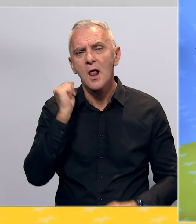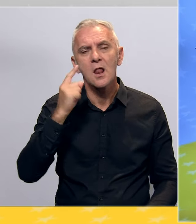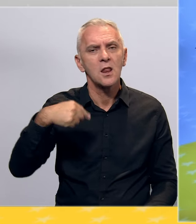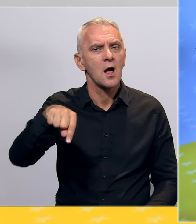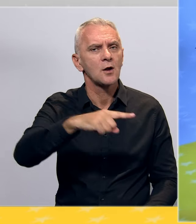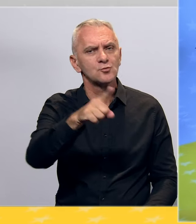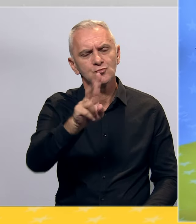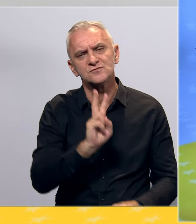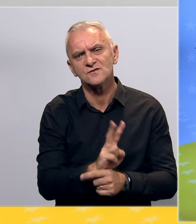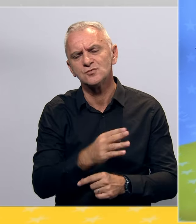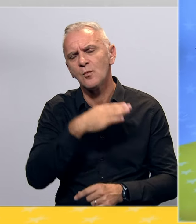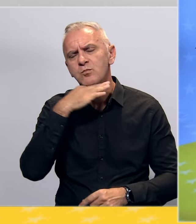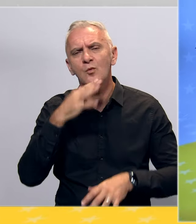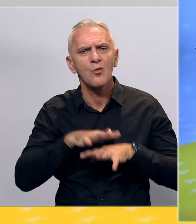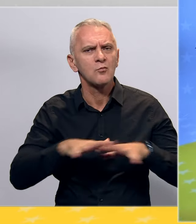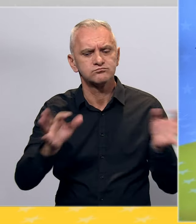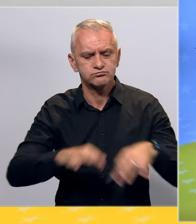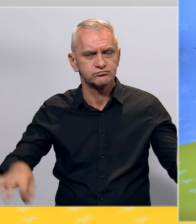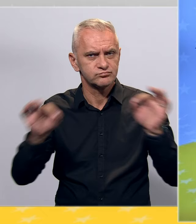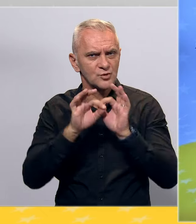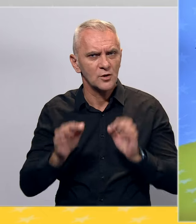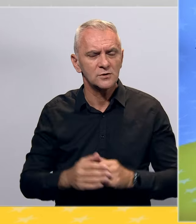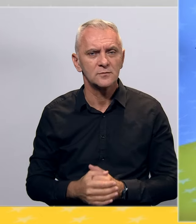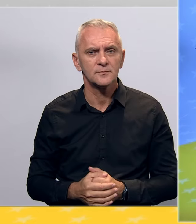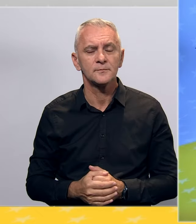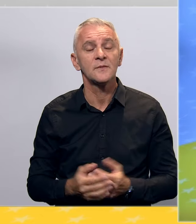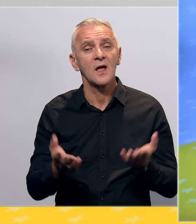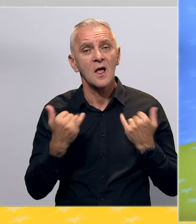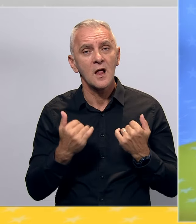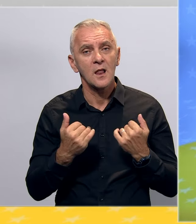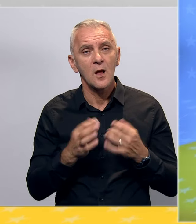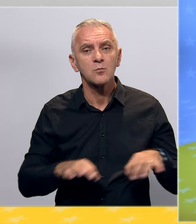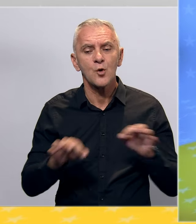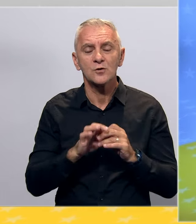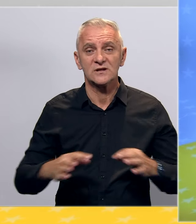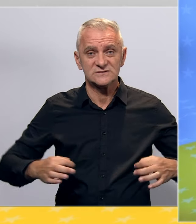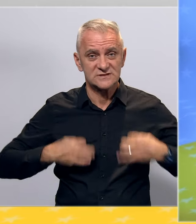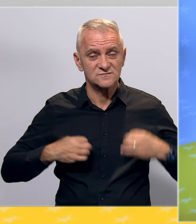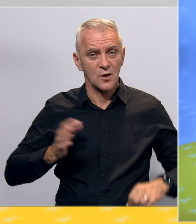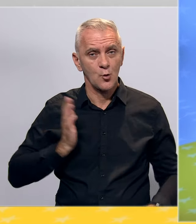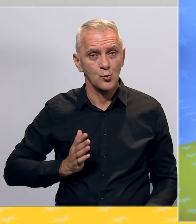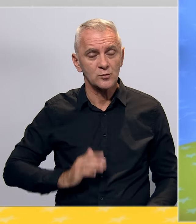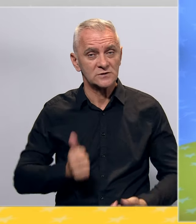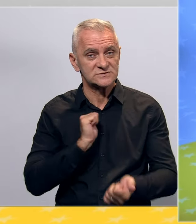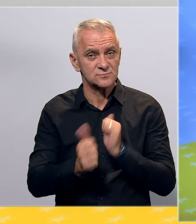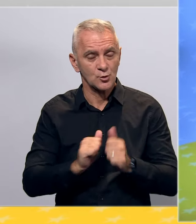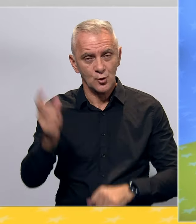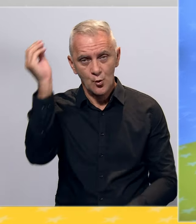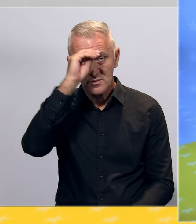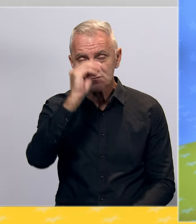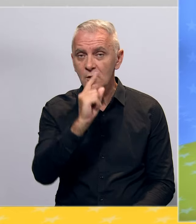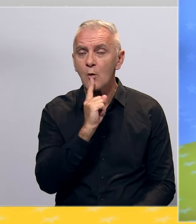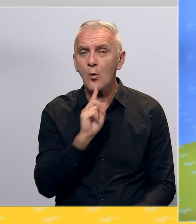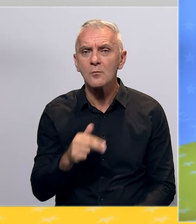svjedoče mnogobrojni realizovani infrastrukturni projekti, ali i projekti u oblasti zdravstva, kulture, sporta i obrazovanja, od kojih su